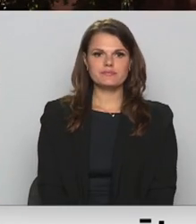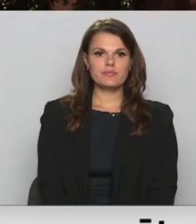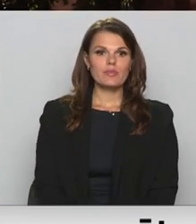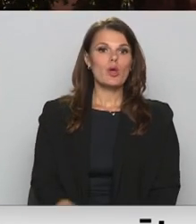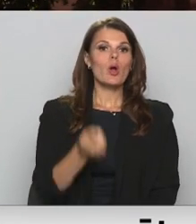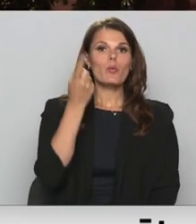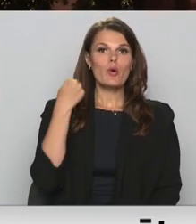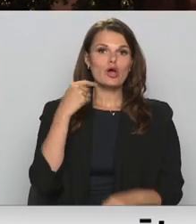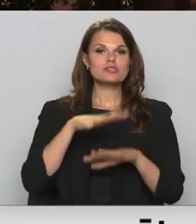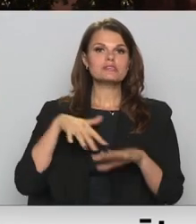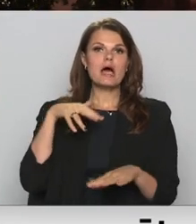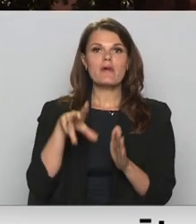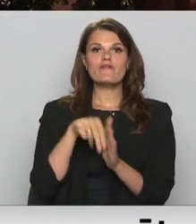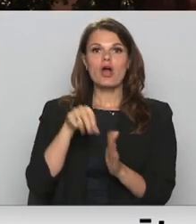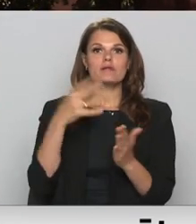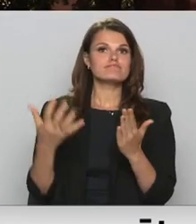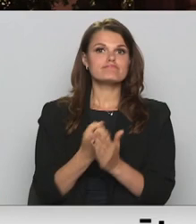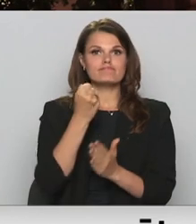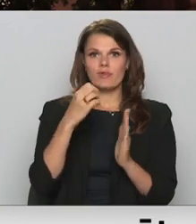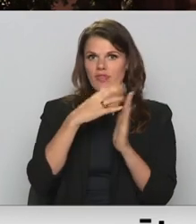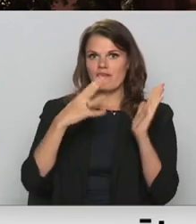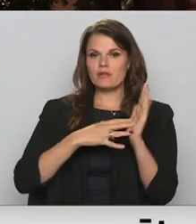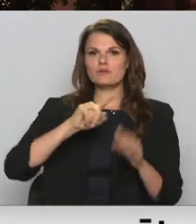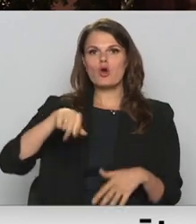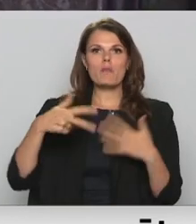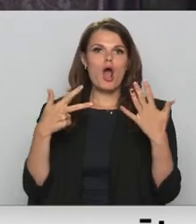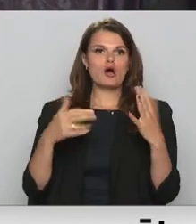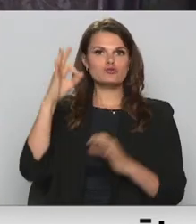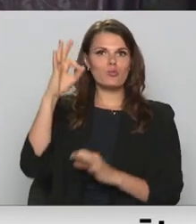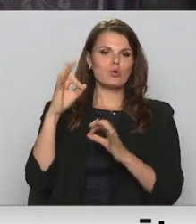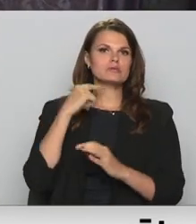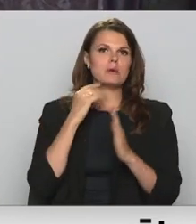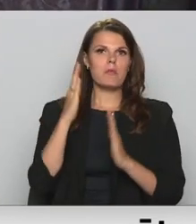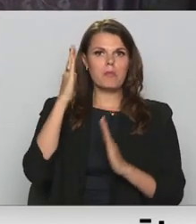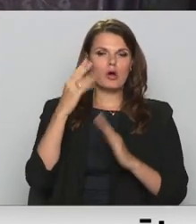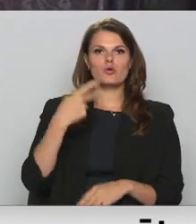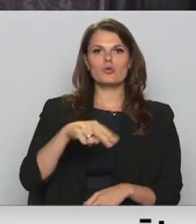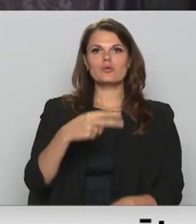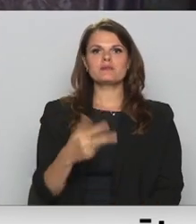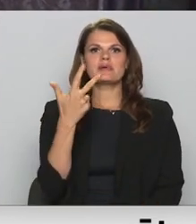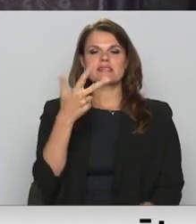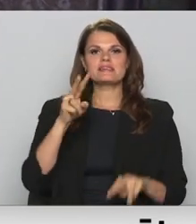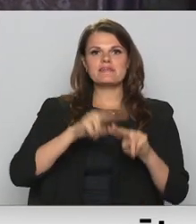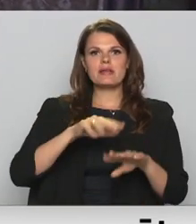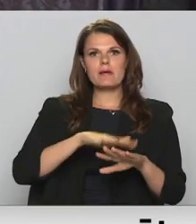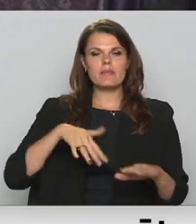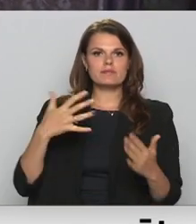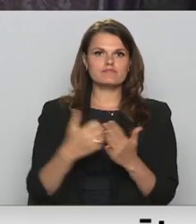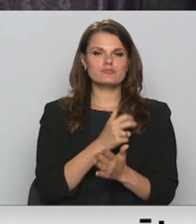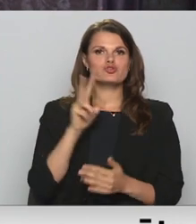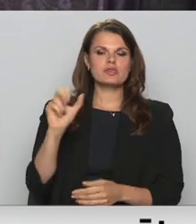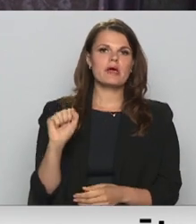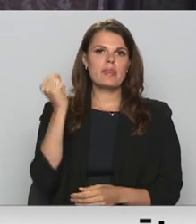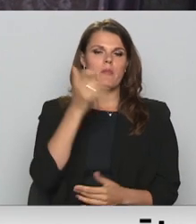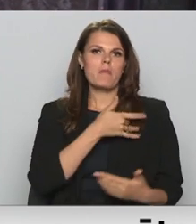Pagājušo saimas vēlēšana uzvarētāji – 19,8% balsu un 23 vietas parlamentā ieguvusīja sociāldemokrātiskā